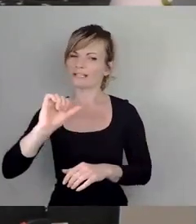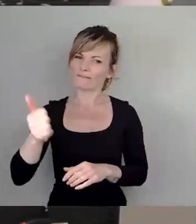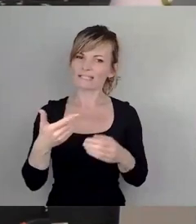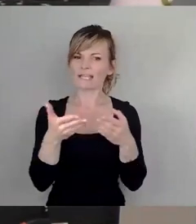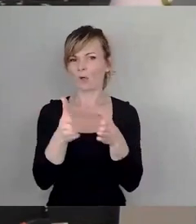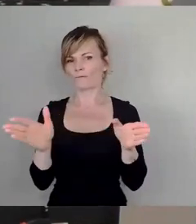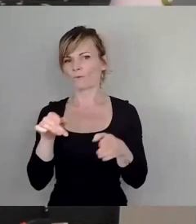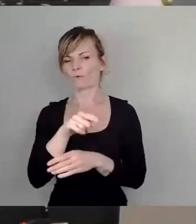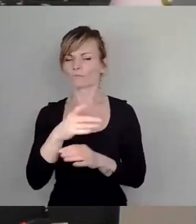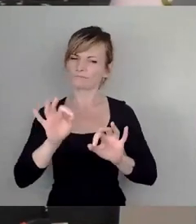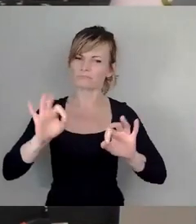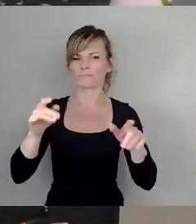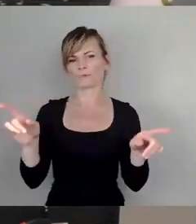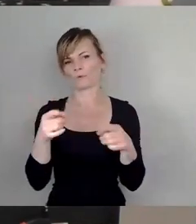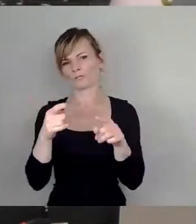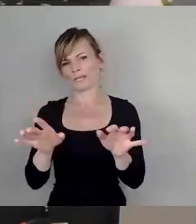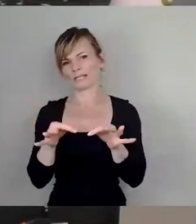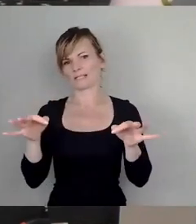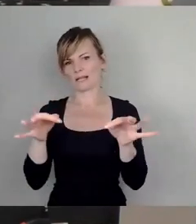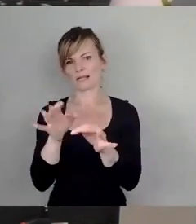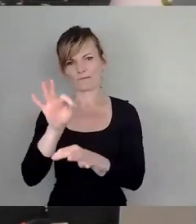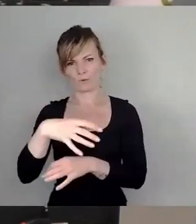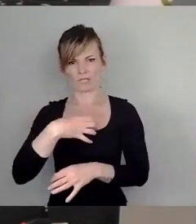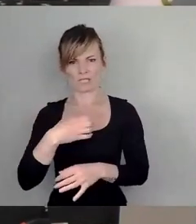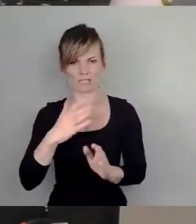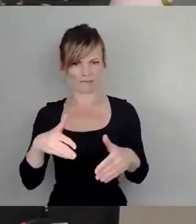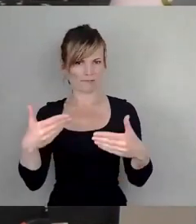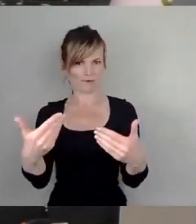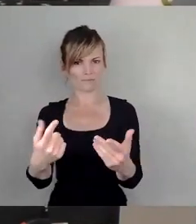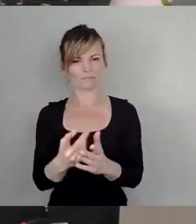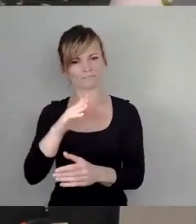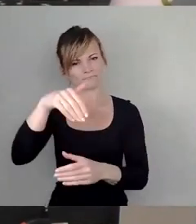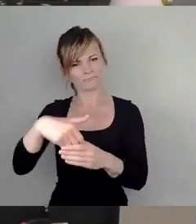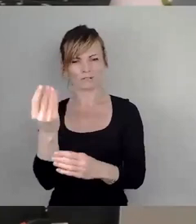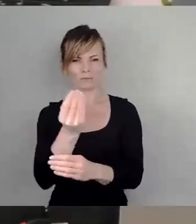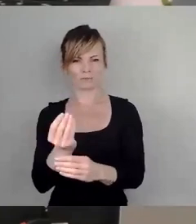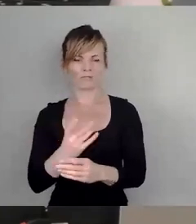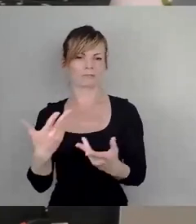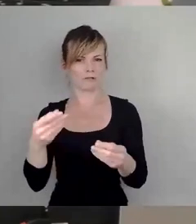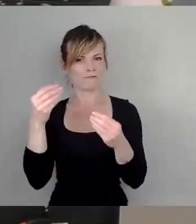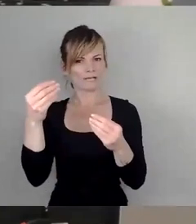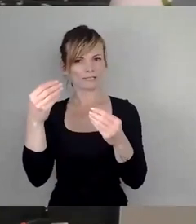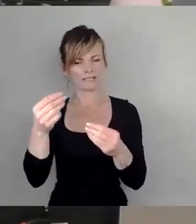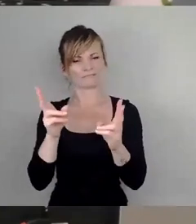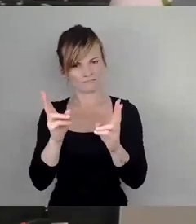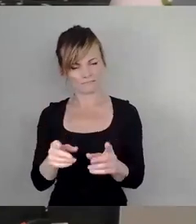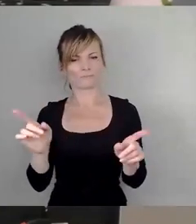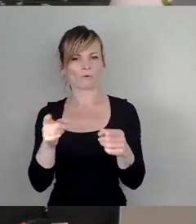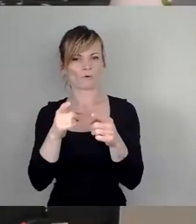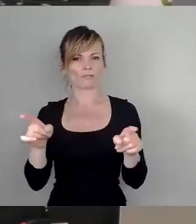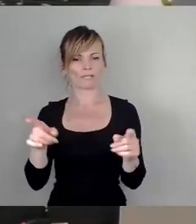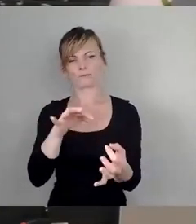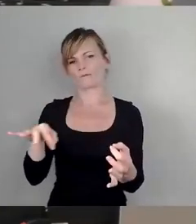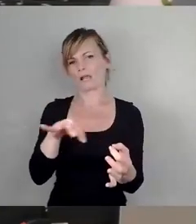Konzertsaal in der Stadt entstanden, das mit künstlerischer Qualität als Konzertsaal der Dresdner Philharmonie dient,